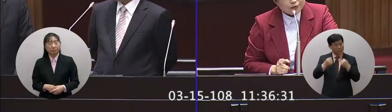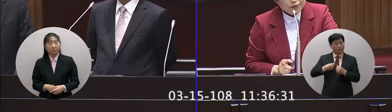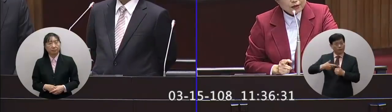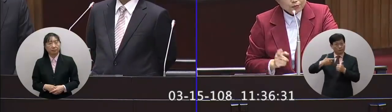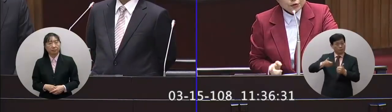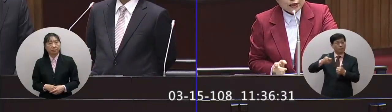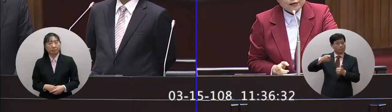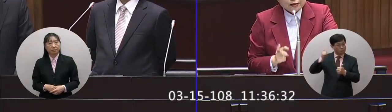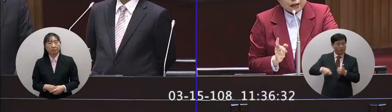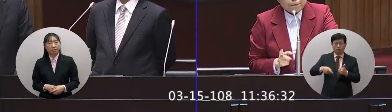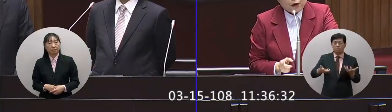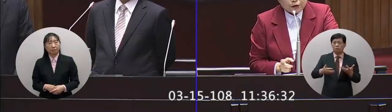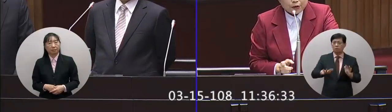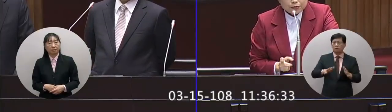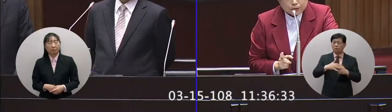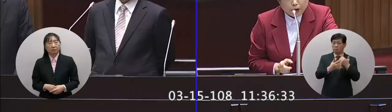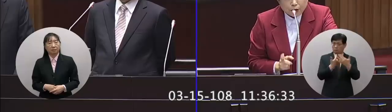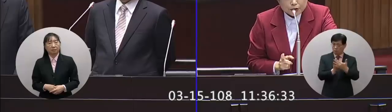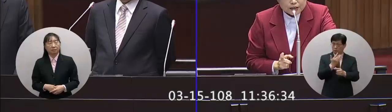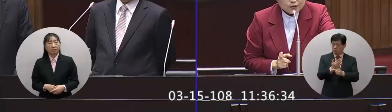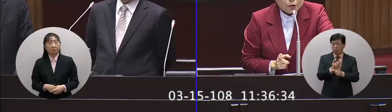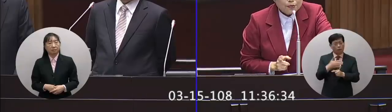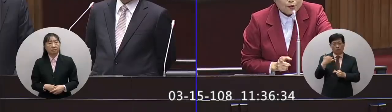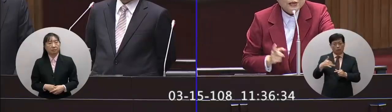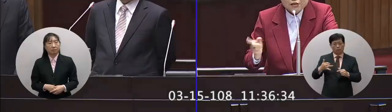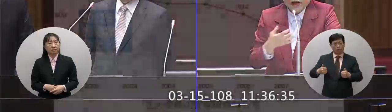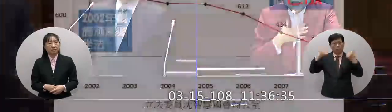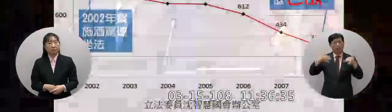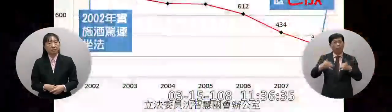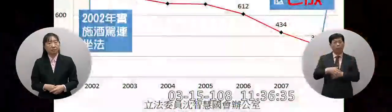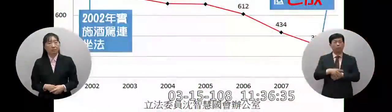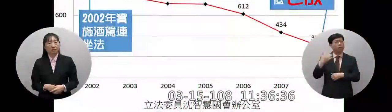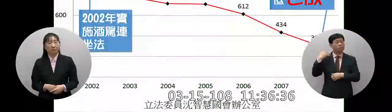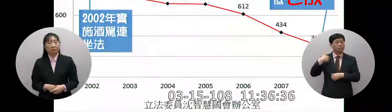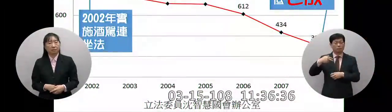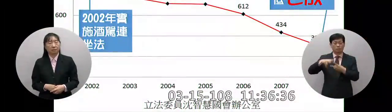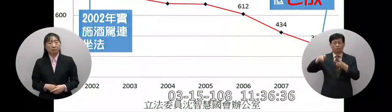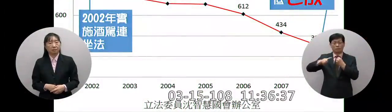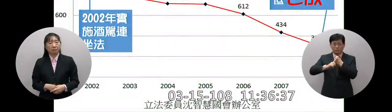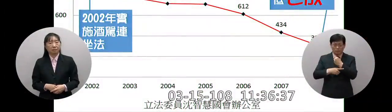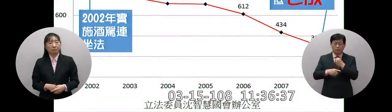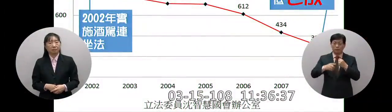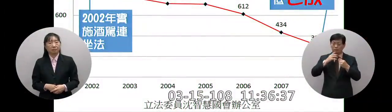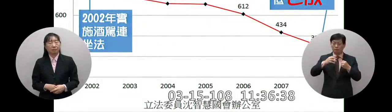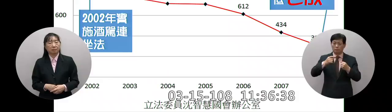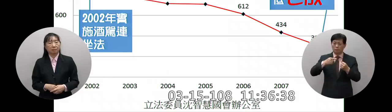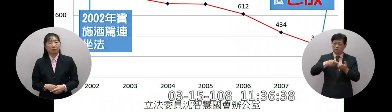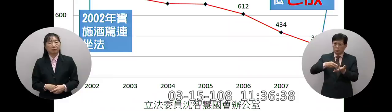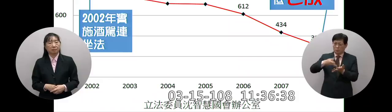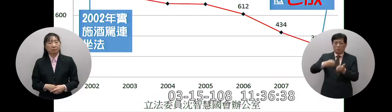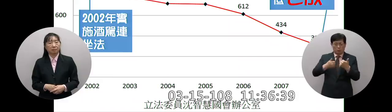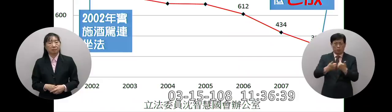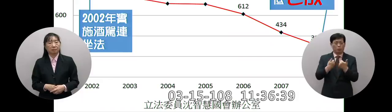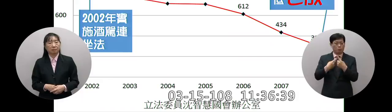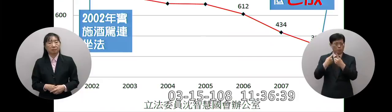死刑這個條文目前在保留協商中我們刑法那天修法我從頭到尾兩三次的委員會我